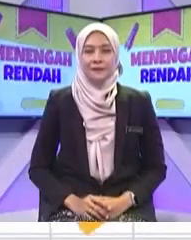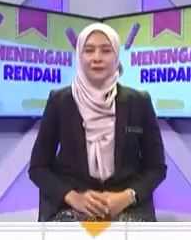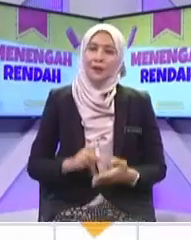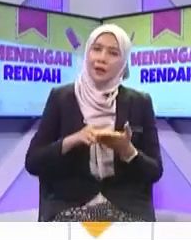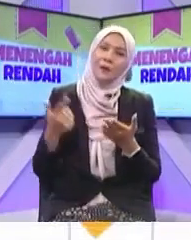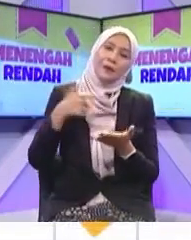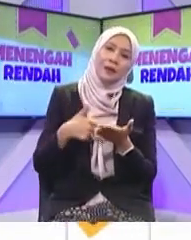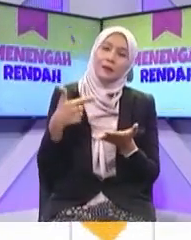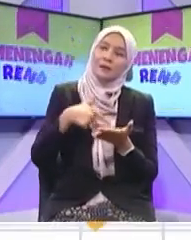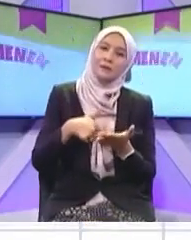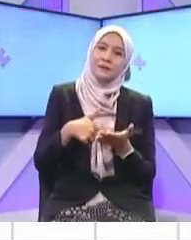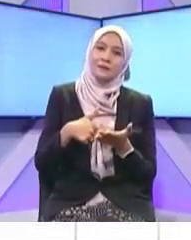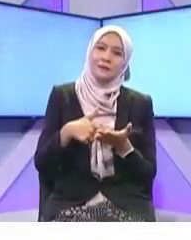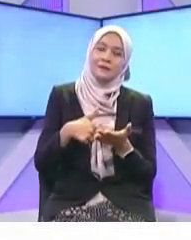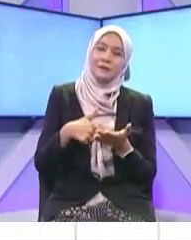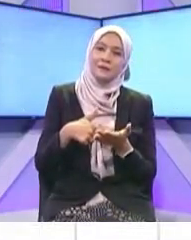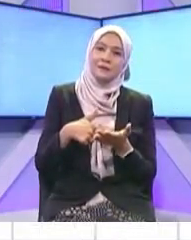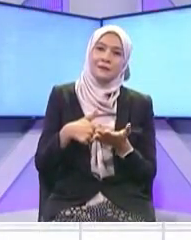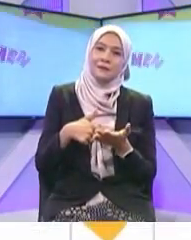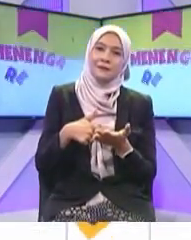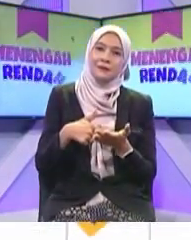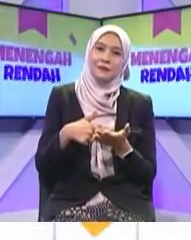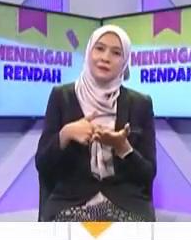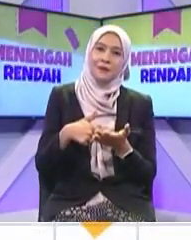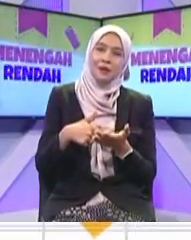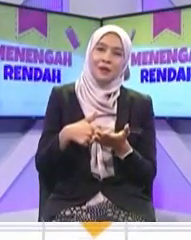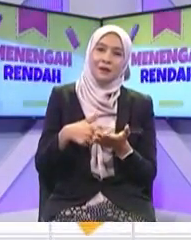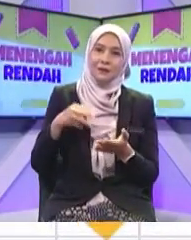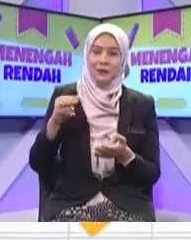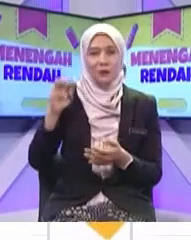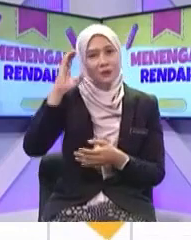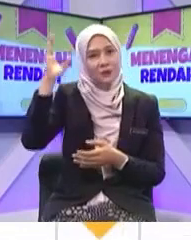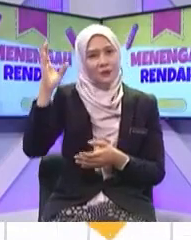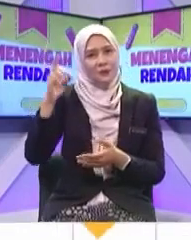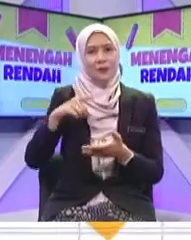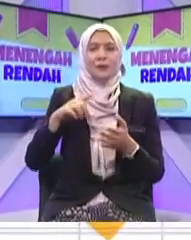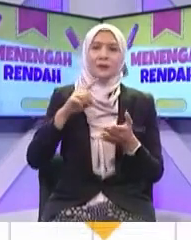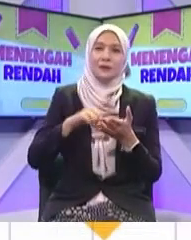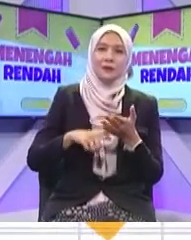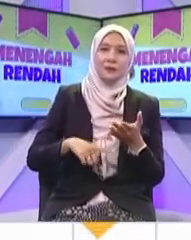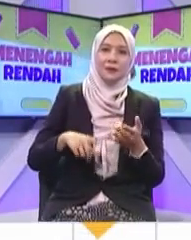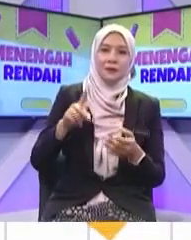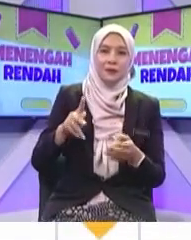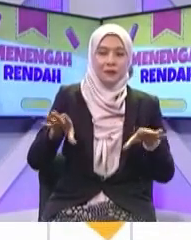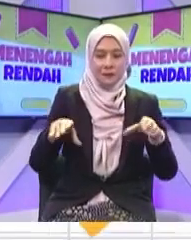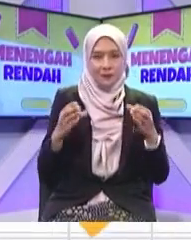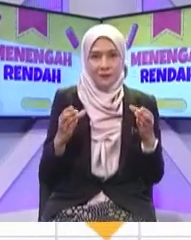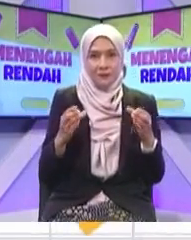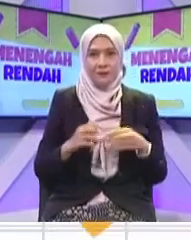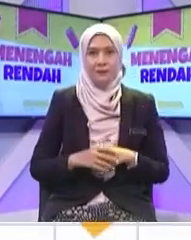Sebagai seorang murid yang cemerlang Apa kepentingan Cemerlang ni yang kena buat Apa yang kena buat Okey